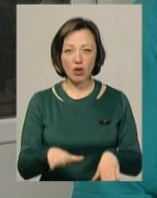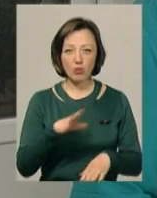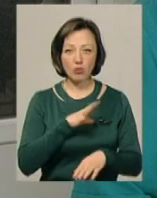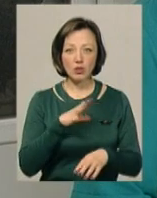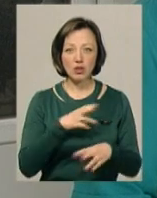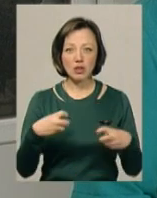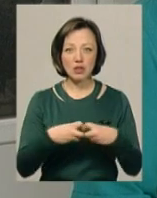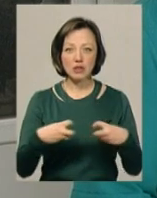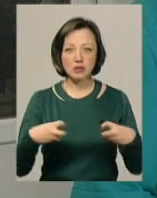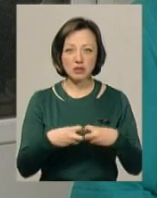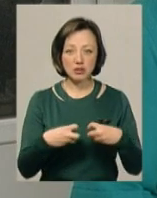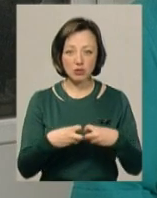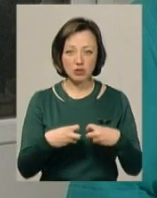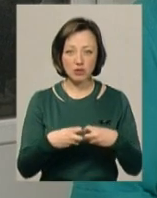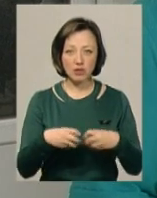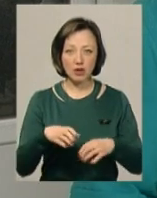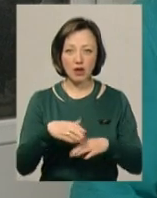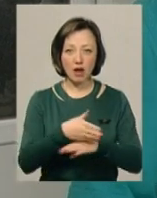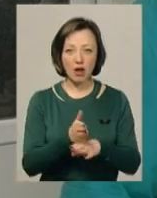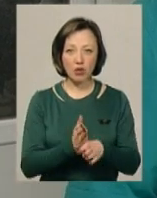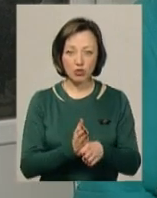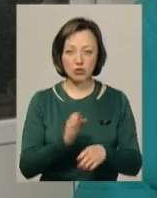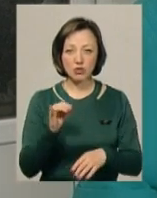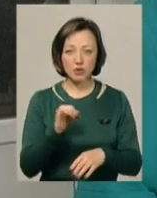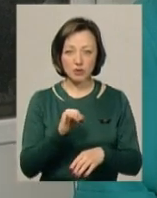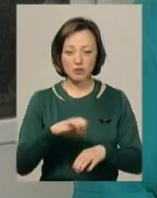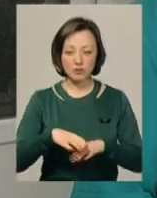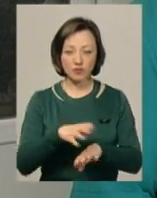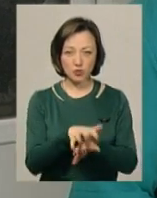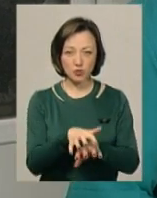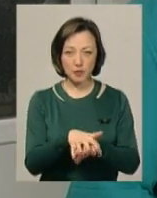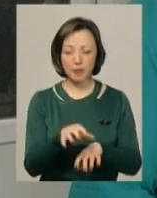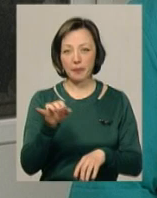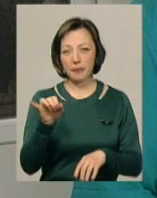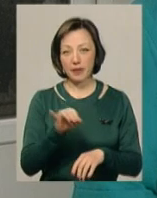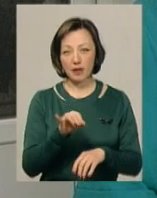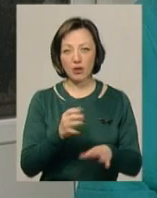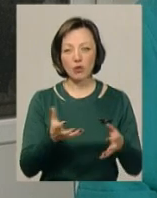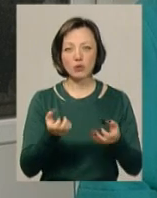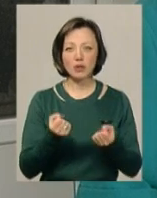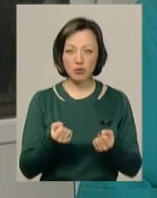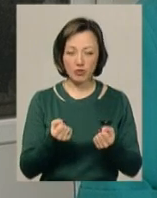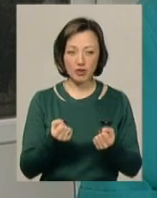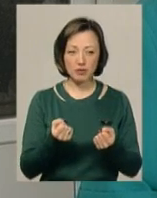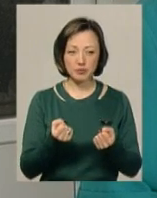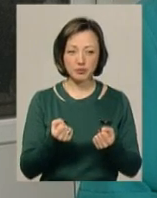резинові галоші, взутий був в них і відповідно отримав